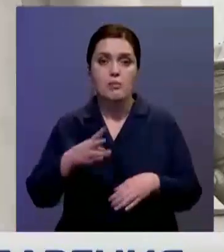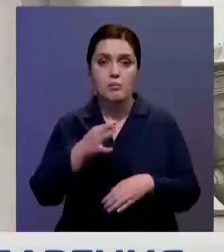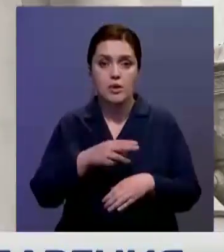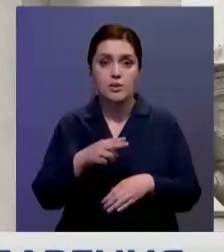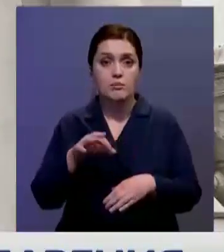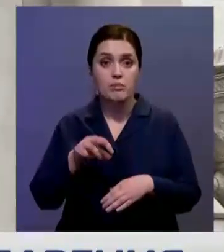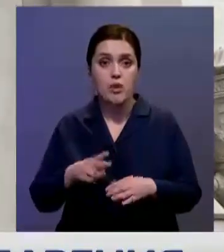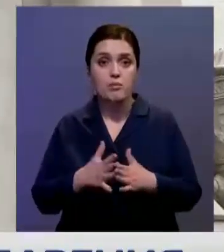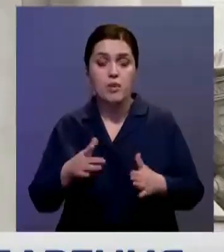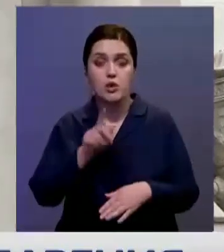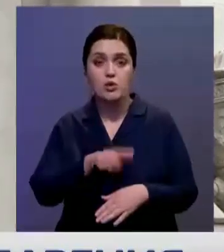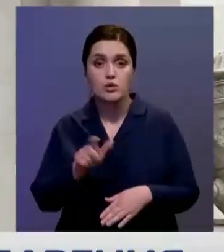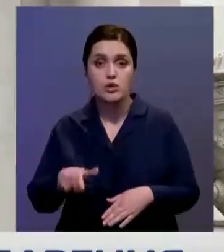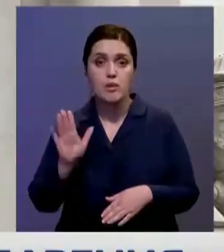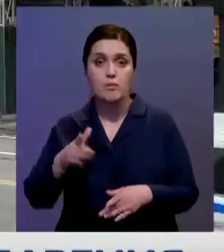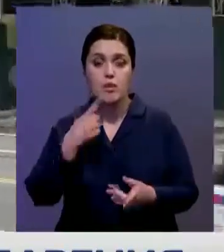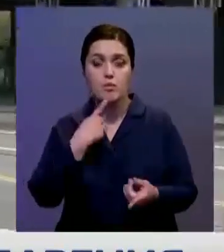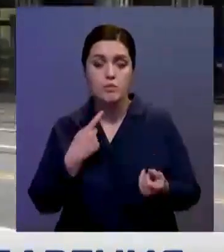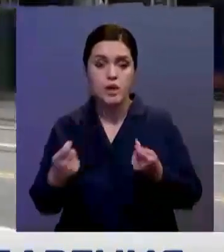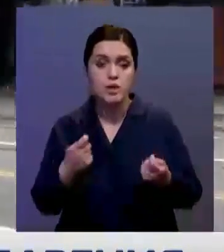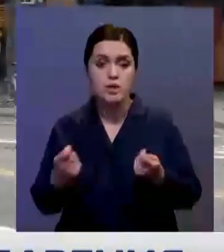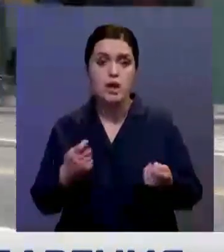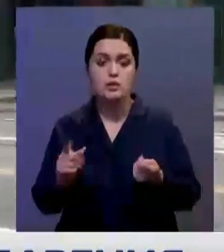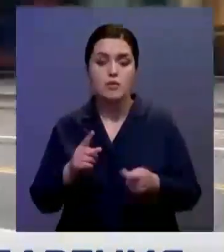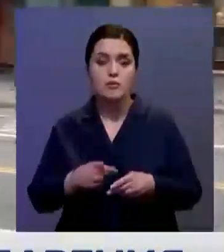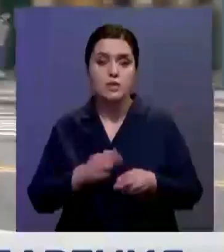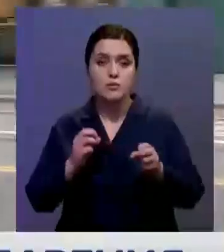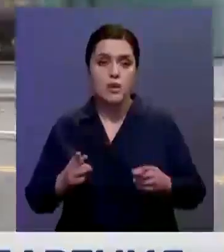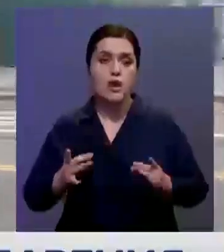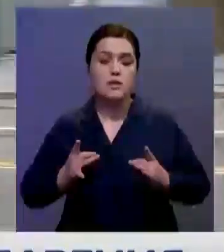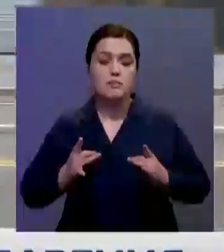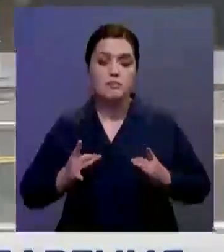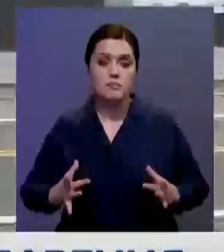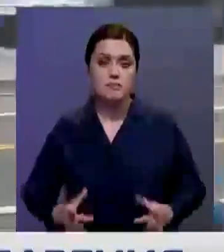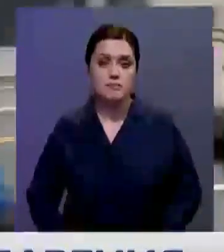большинство людей намерены соблюдать меры профилактики, чтобы безопасно отметить праздник.